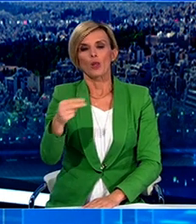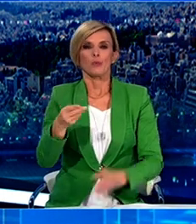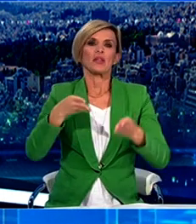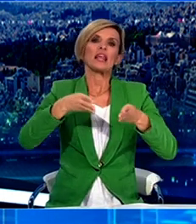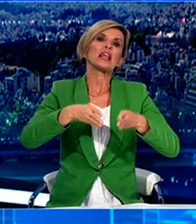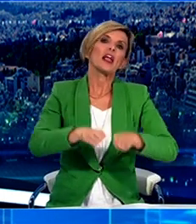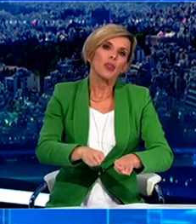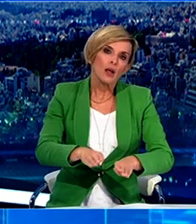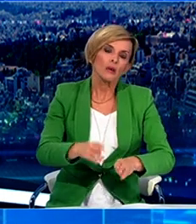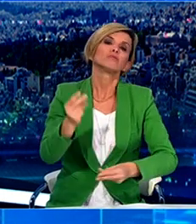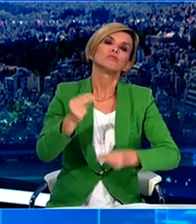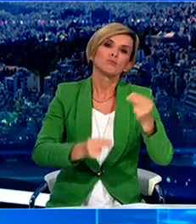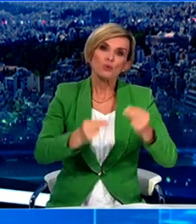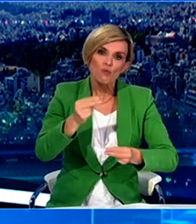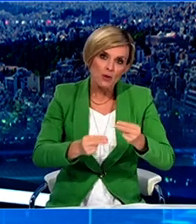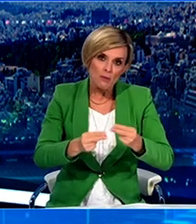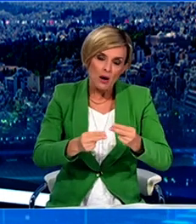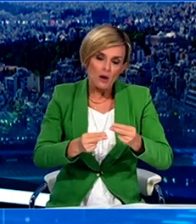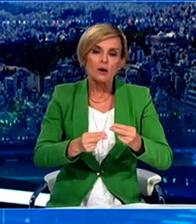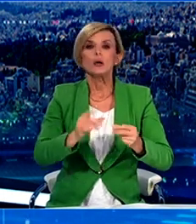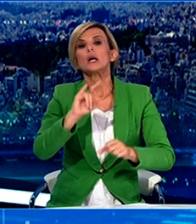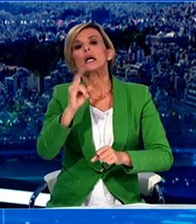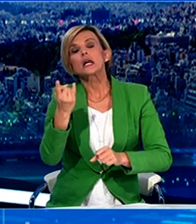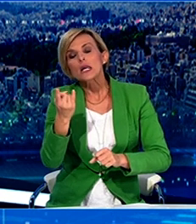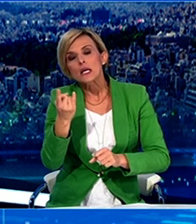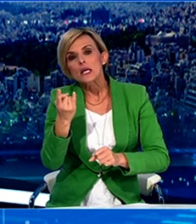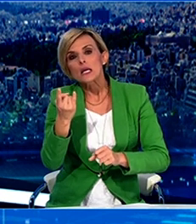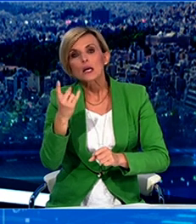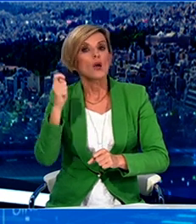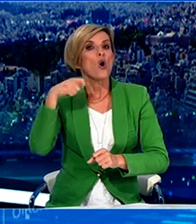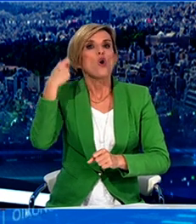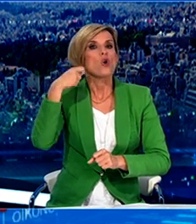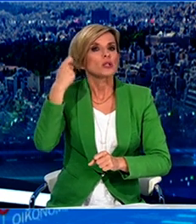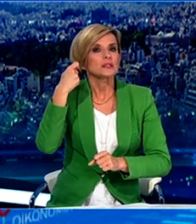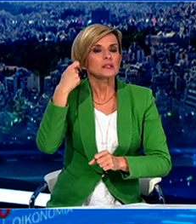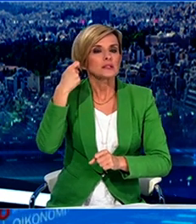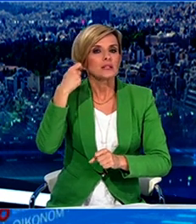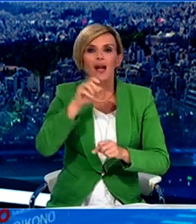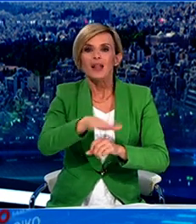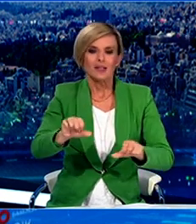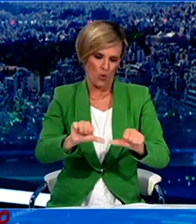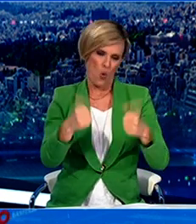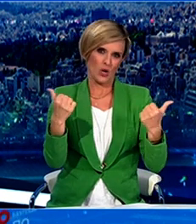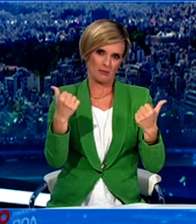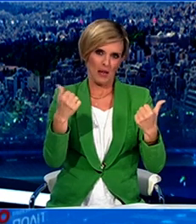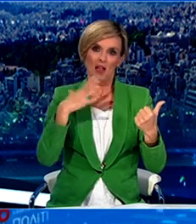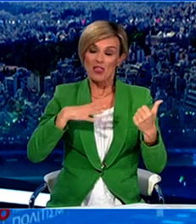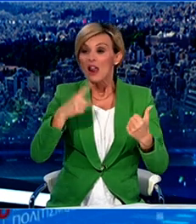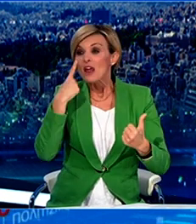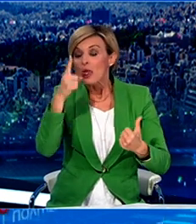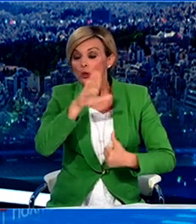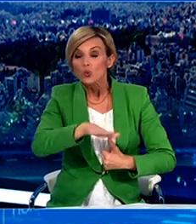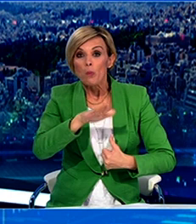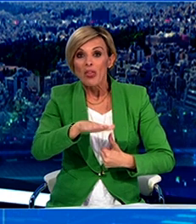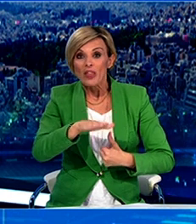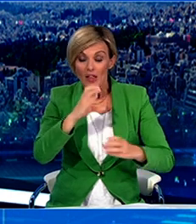τους όρους που προβλέπεται από τον νόμο ή για τη μετάβαση γονέων που τελούν σε διάσταση, που είναι αναγκαία για τη